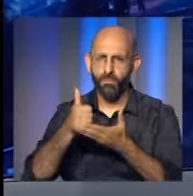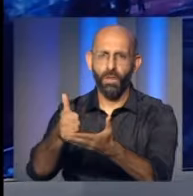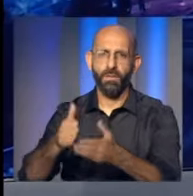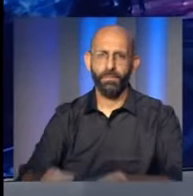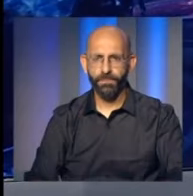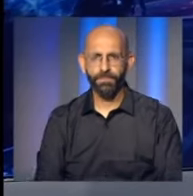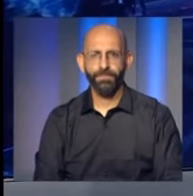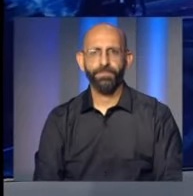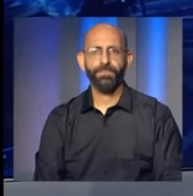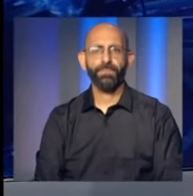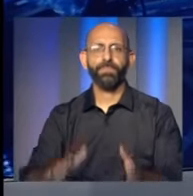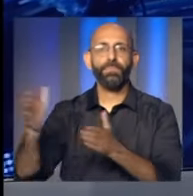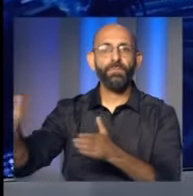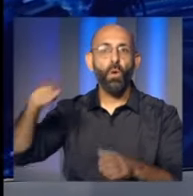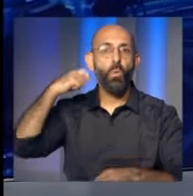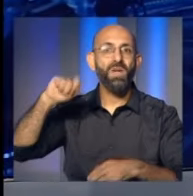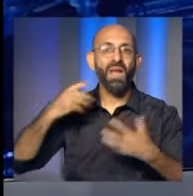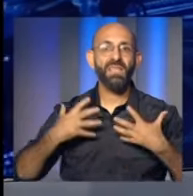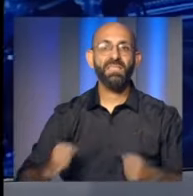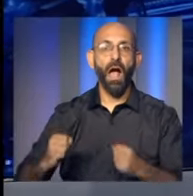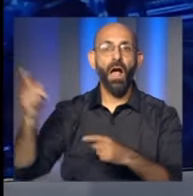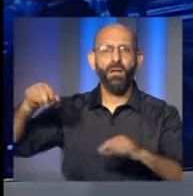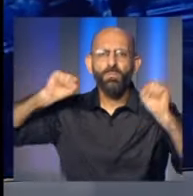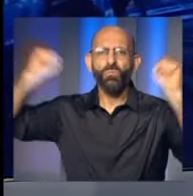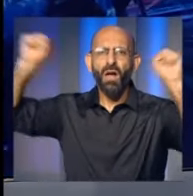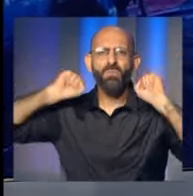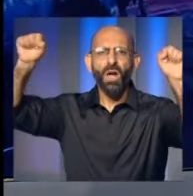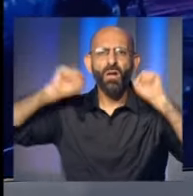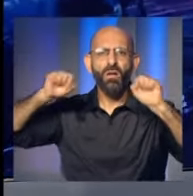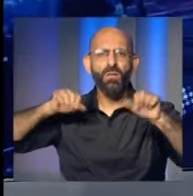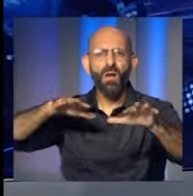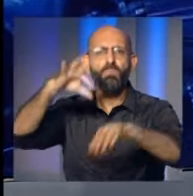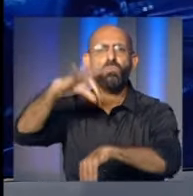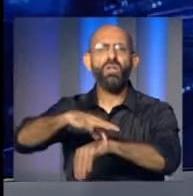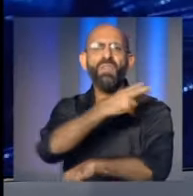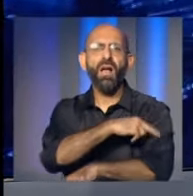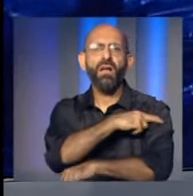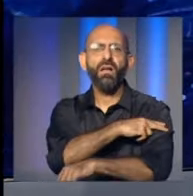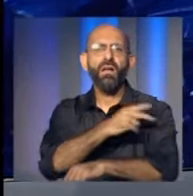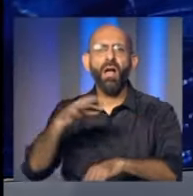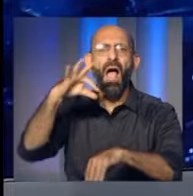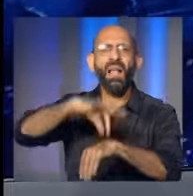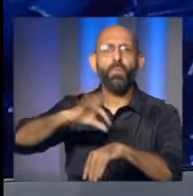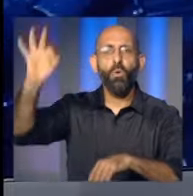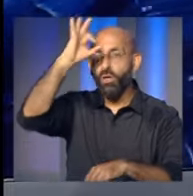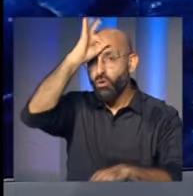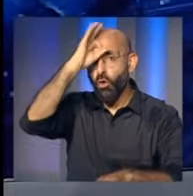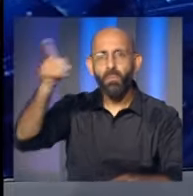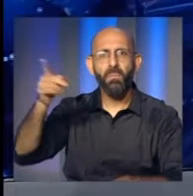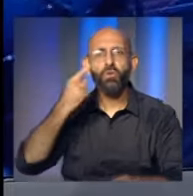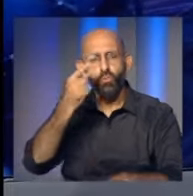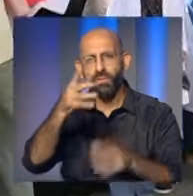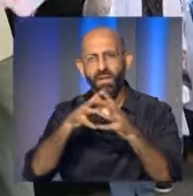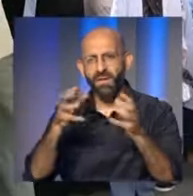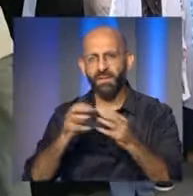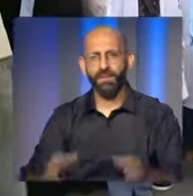وشعبه وقفة احتجاجية أمام وزارة الصحة تضامناً مع المستشفيات والتواقم الطبية والصحية في الجنوب